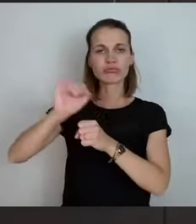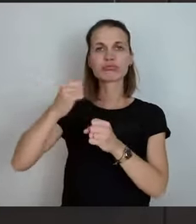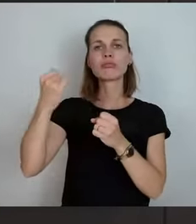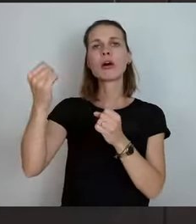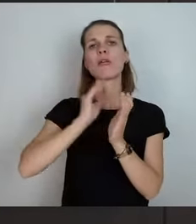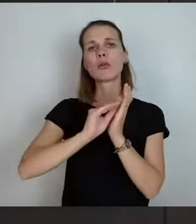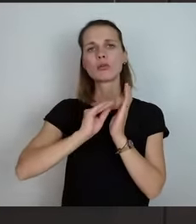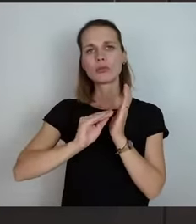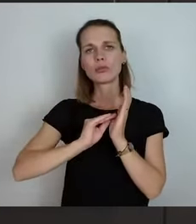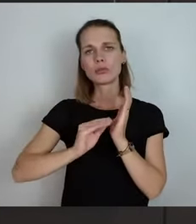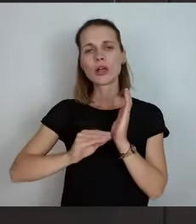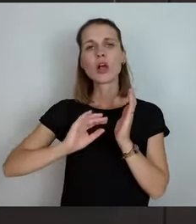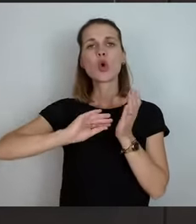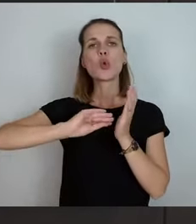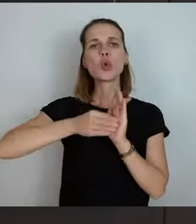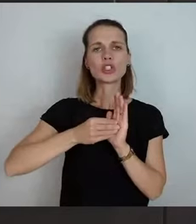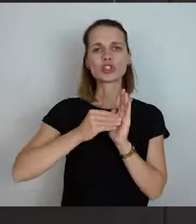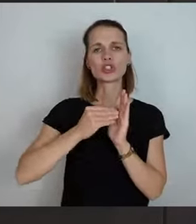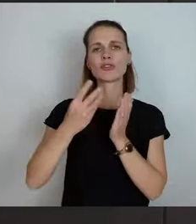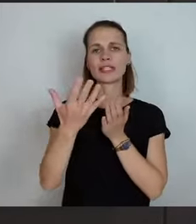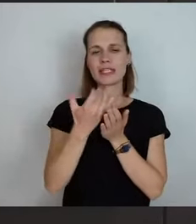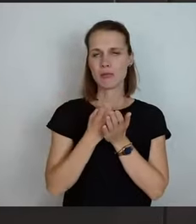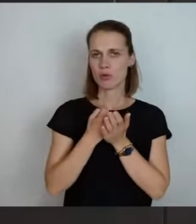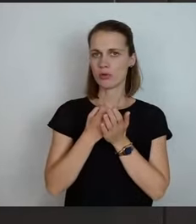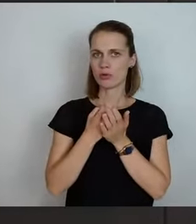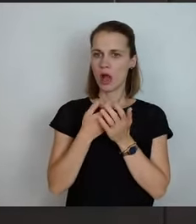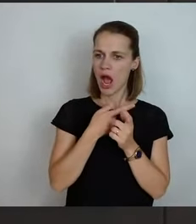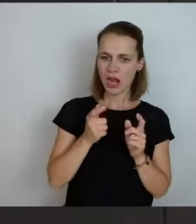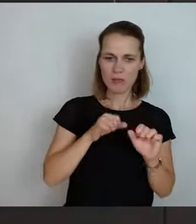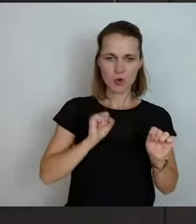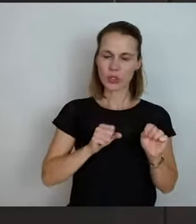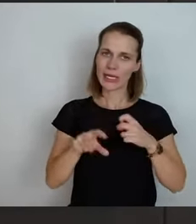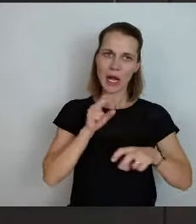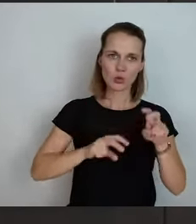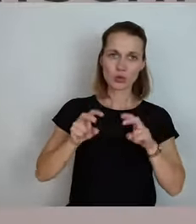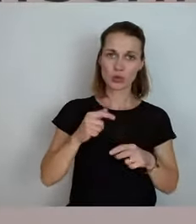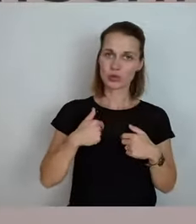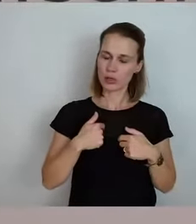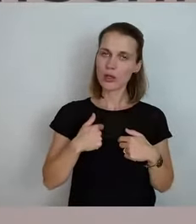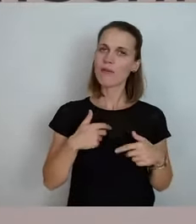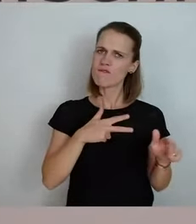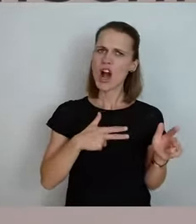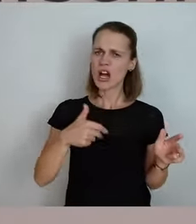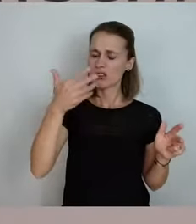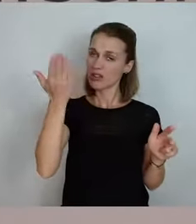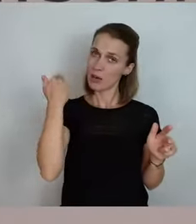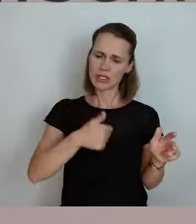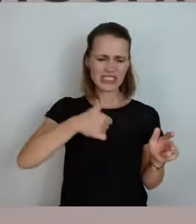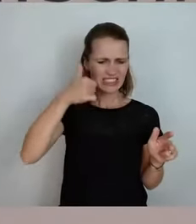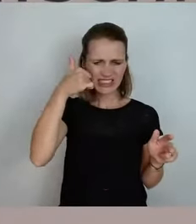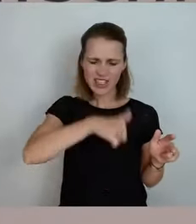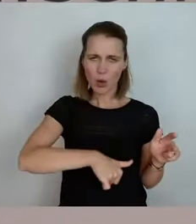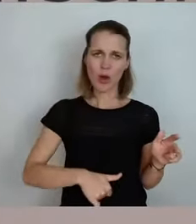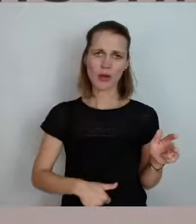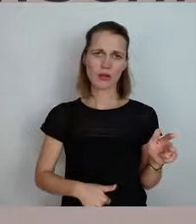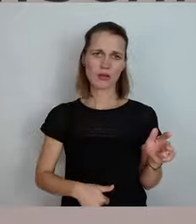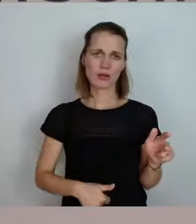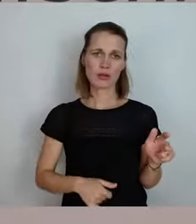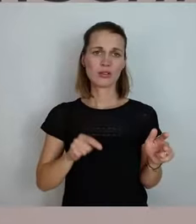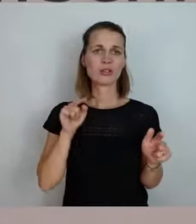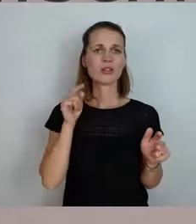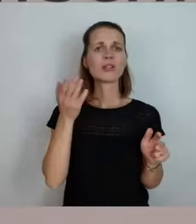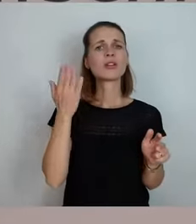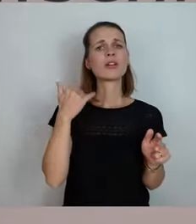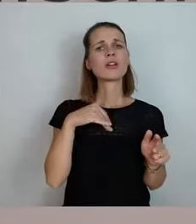die Möglichkeiten der Demokratie wurden ausgenutzt und ich bin wirklich sehr, sehr sauer damals gewesen, dass die Entscheidungsträger der